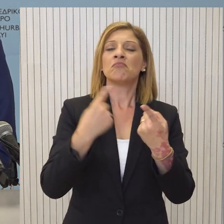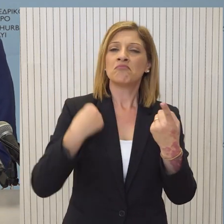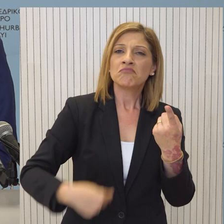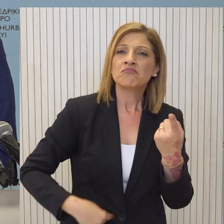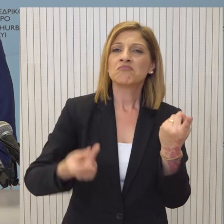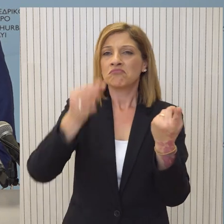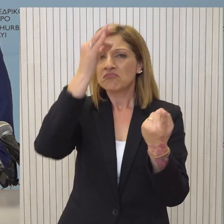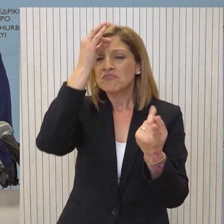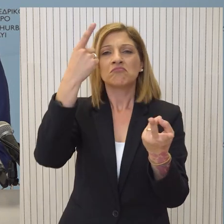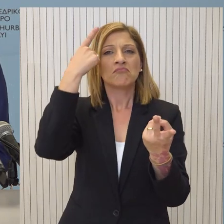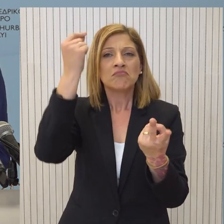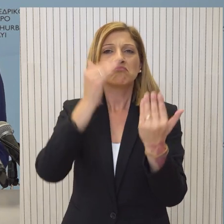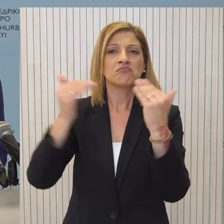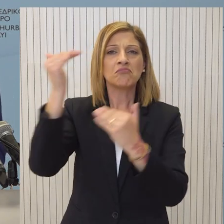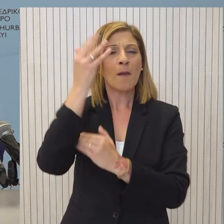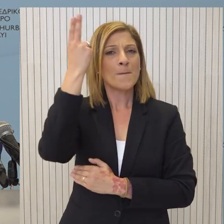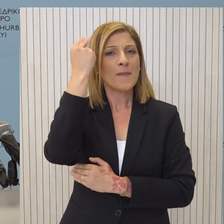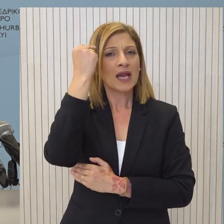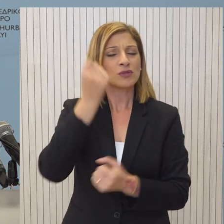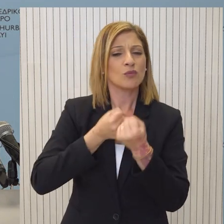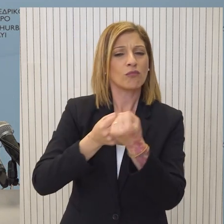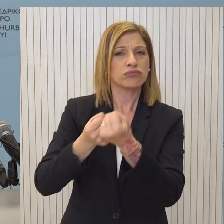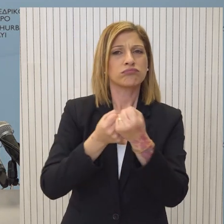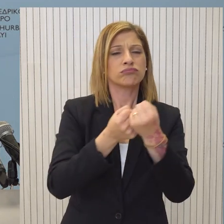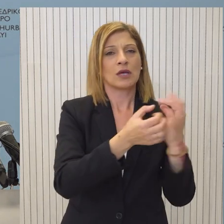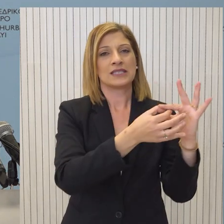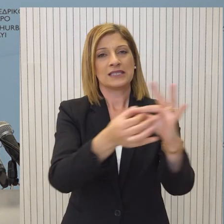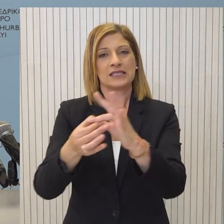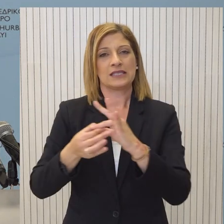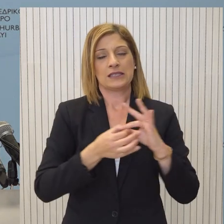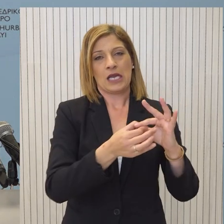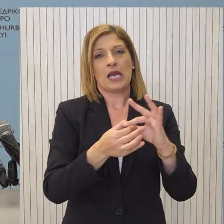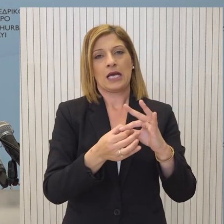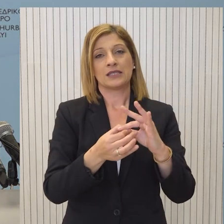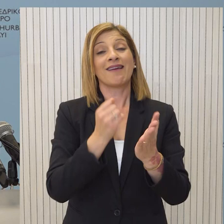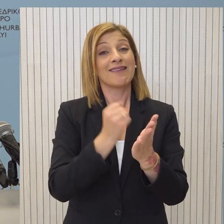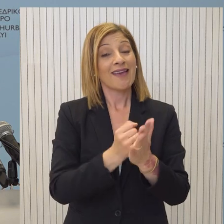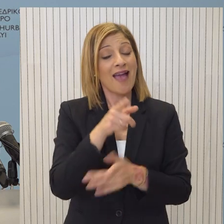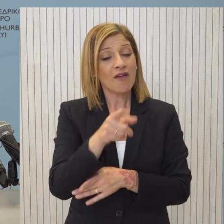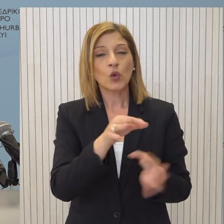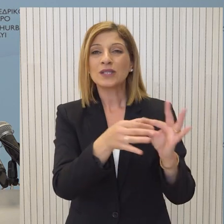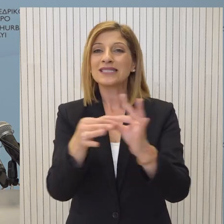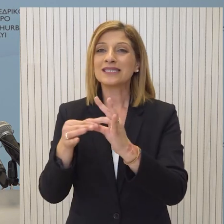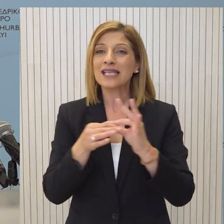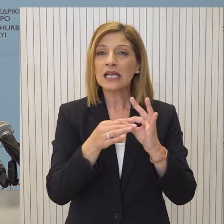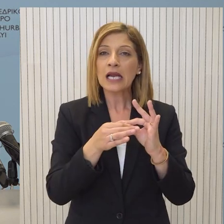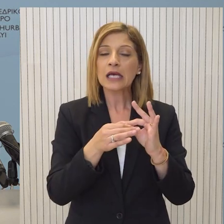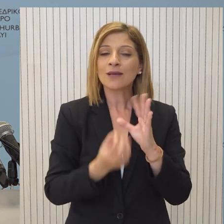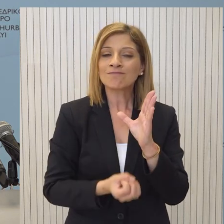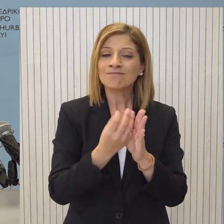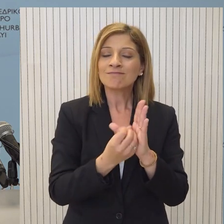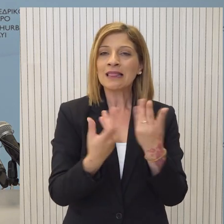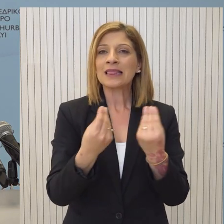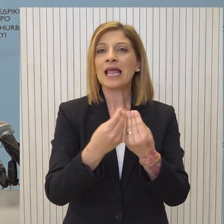δευτεροβάθμιας και ανώτερες εκπαίδευσης και επεκτείνει από την άλλη τους τομείς συνεργασίας, ενώ είναι προσαρμοσμένος στις απαιτήσεις της σύγχρονης